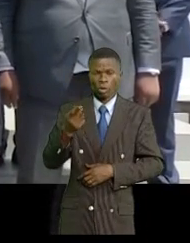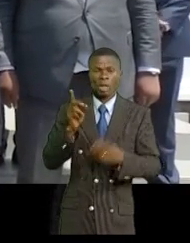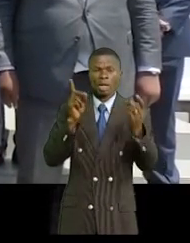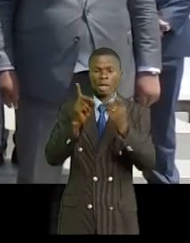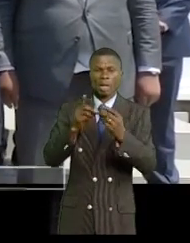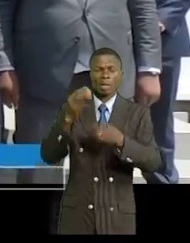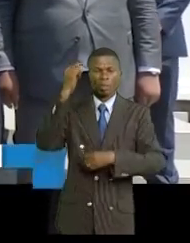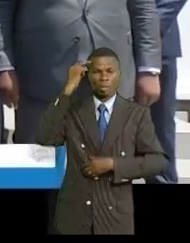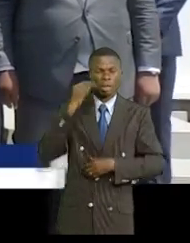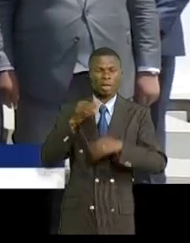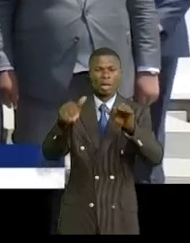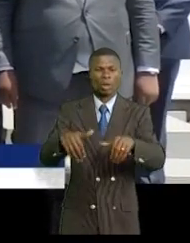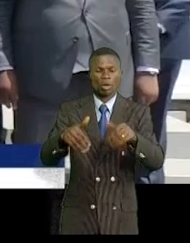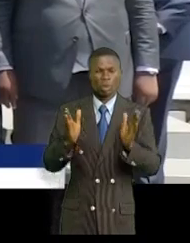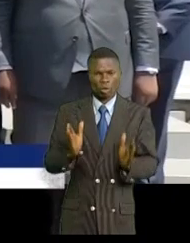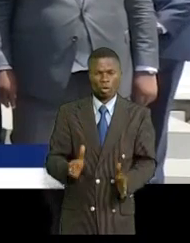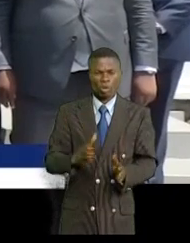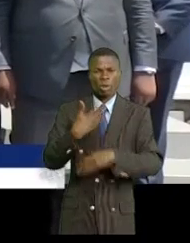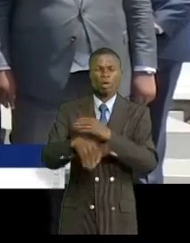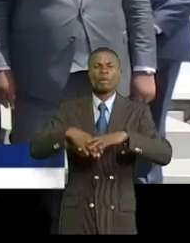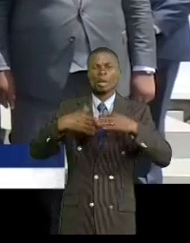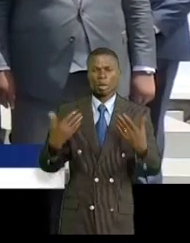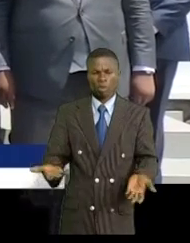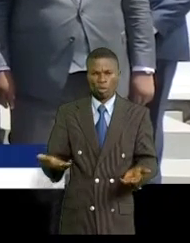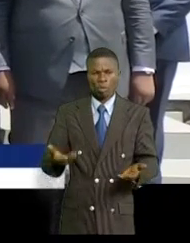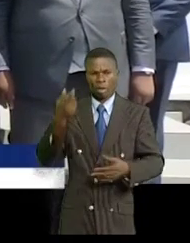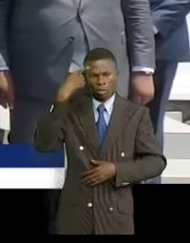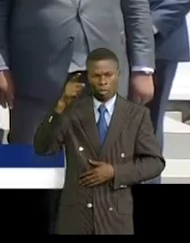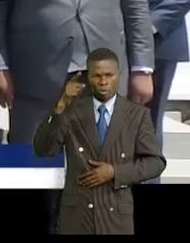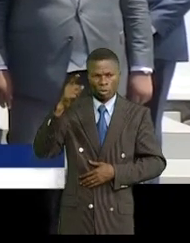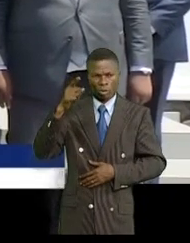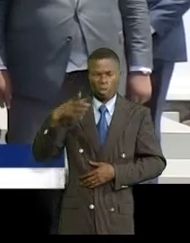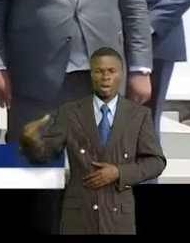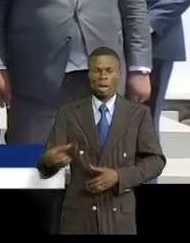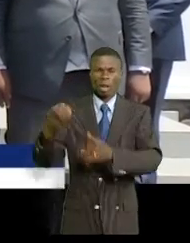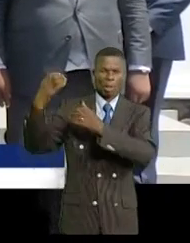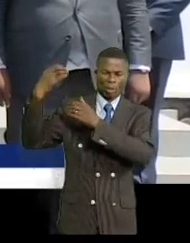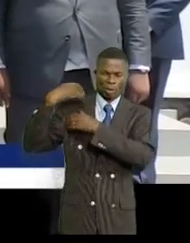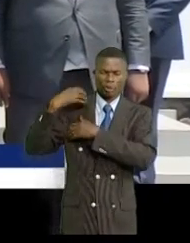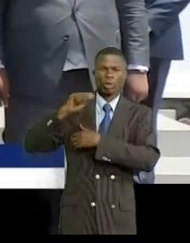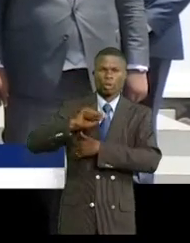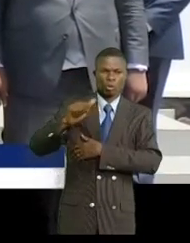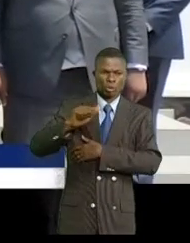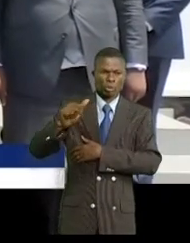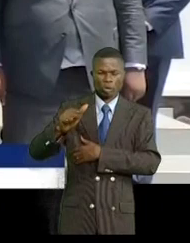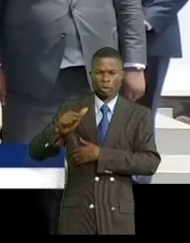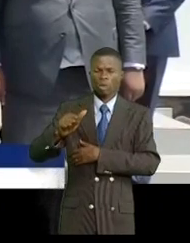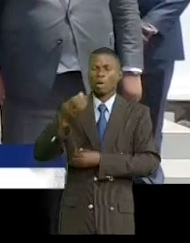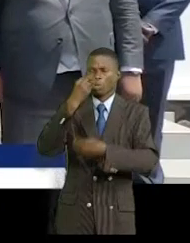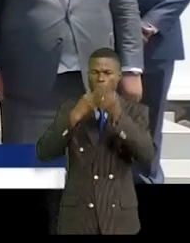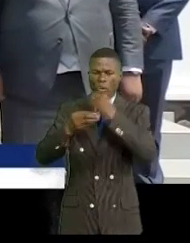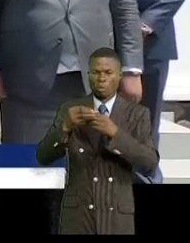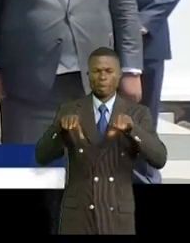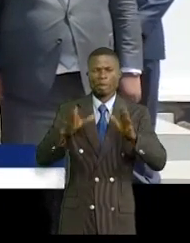l'Agriculture ce qui pourra être fait pour la diversification et l'autoprise en charge de l'autosuffisance alimentaire.